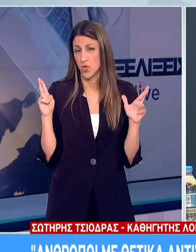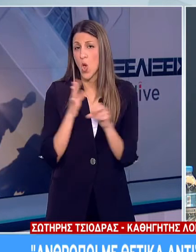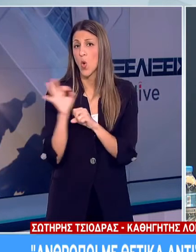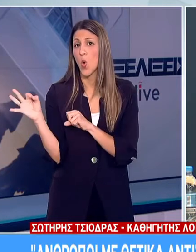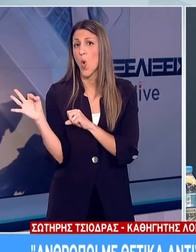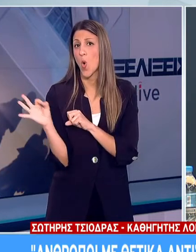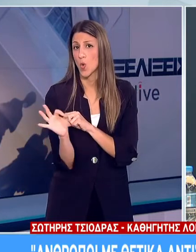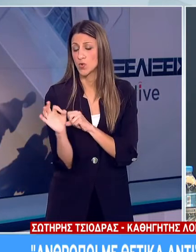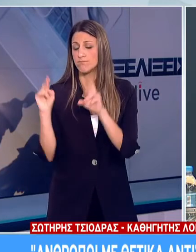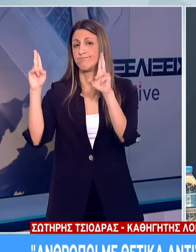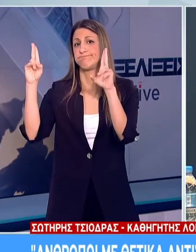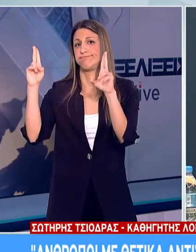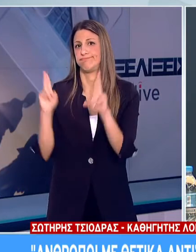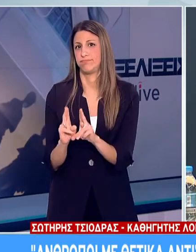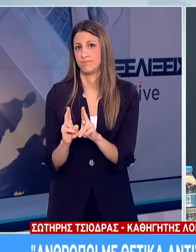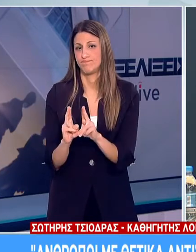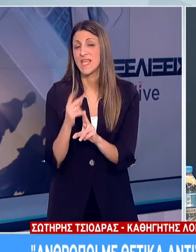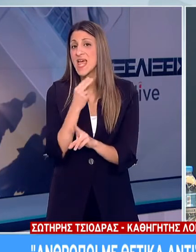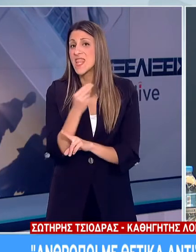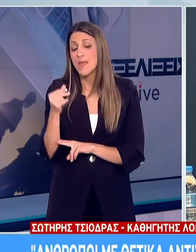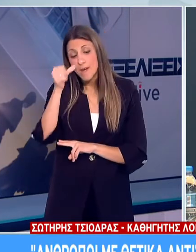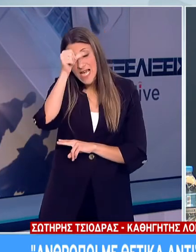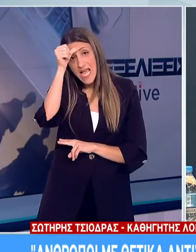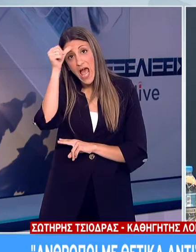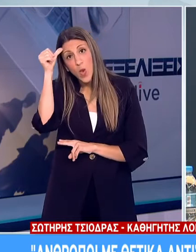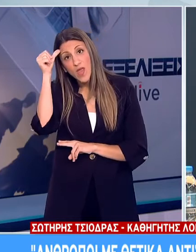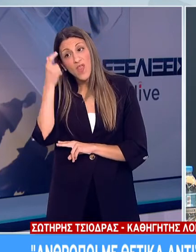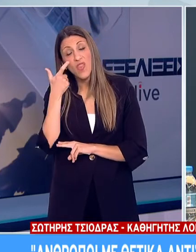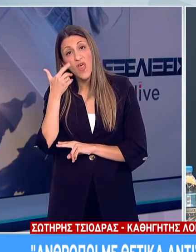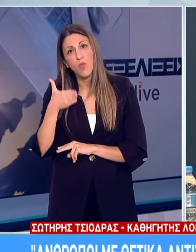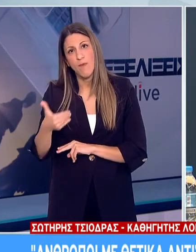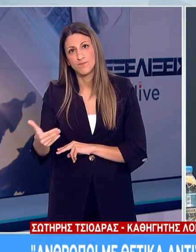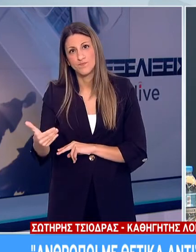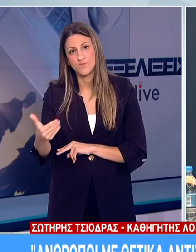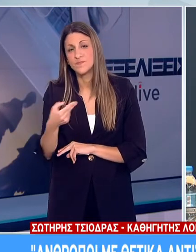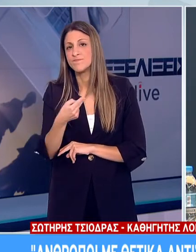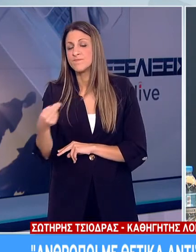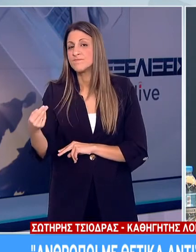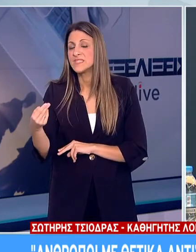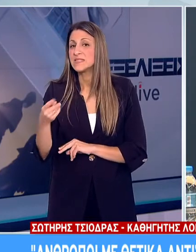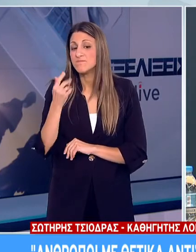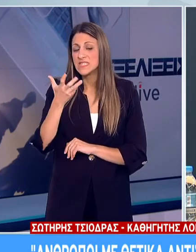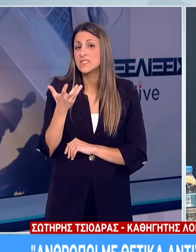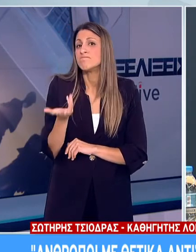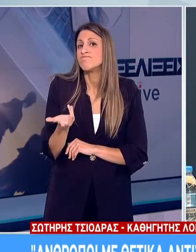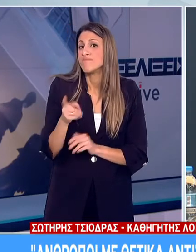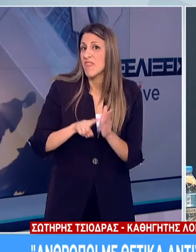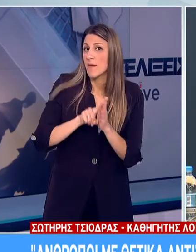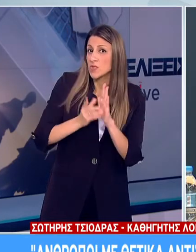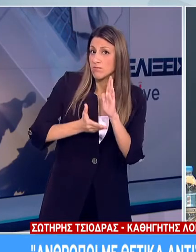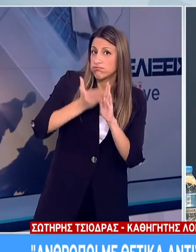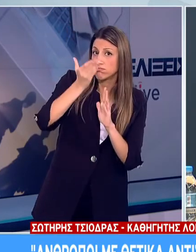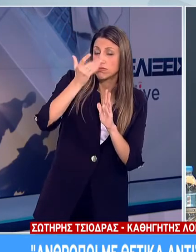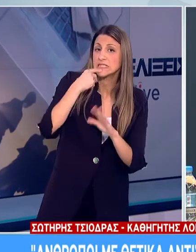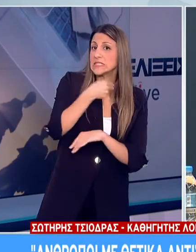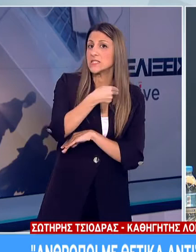Η επίδραση του καλοκαιριού στον ιό πιθανολογείται πως από μόνη της δεν θα είναι αρκετή για τη μηδένιση των μεταδόσων του ιού. Δεν θέλω όμως